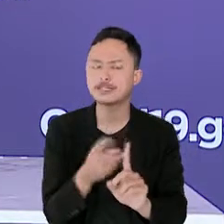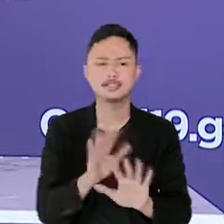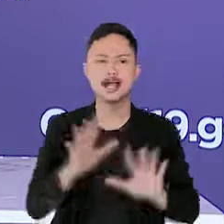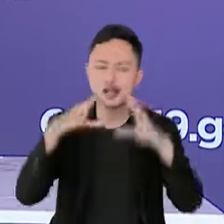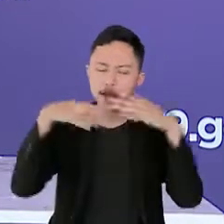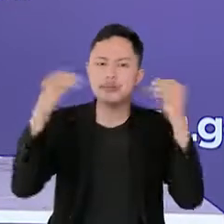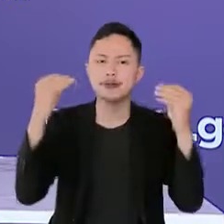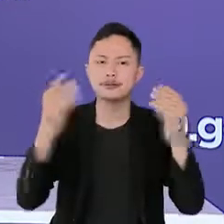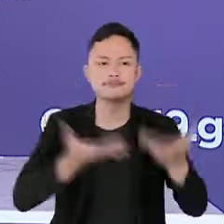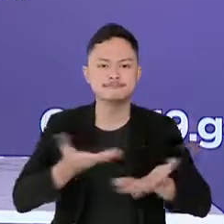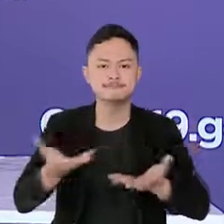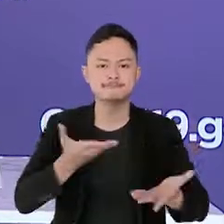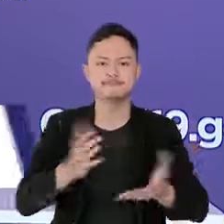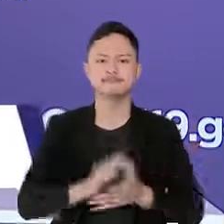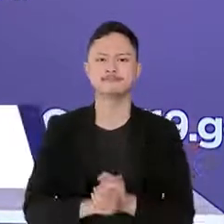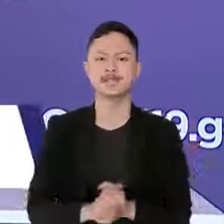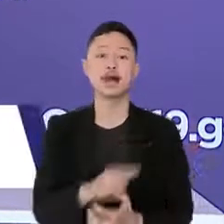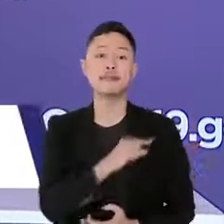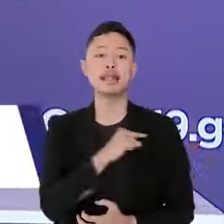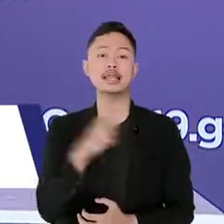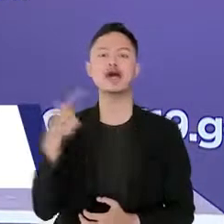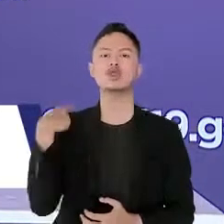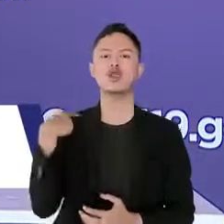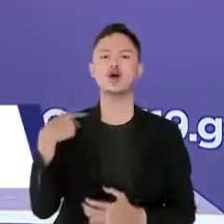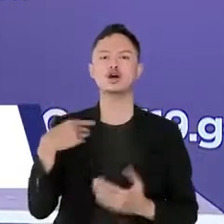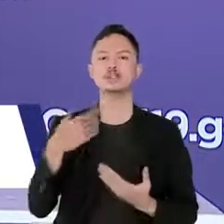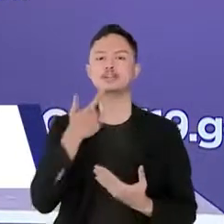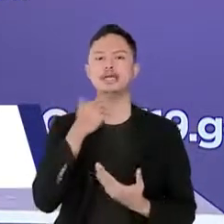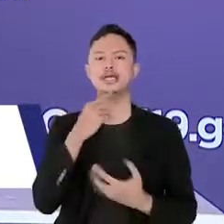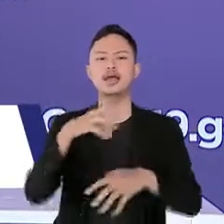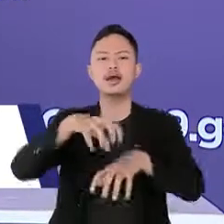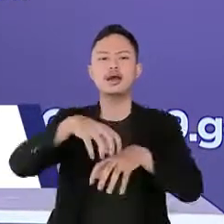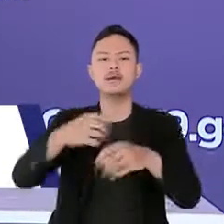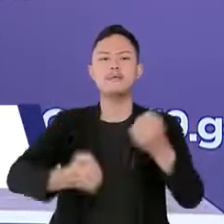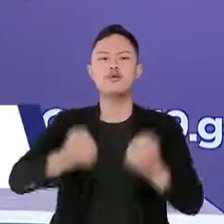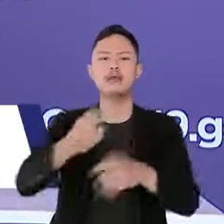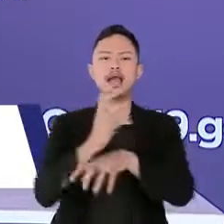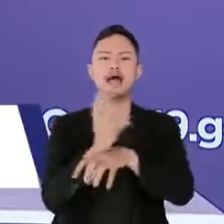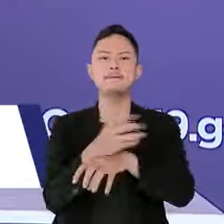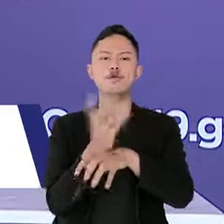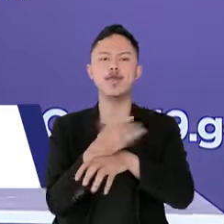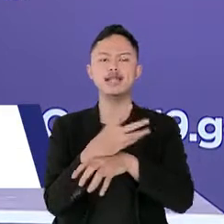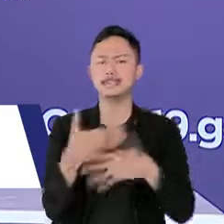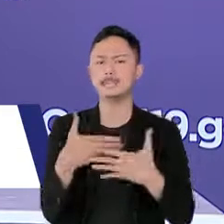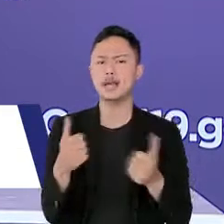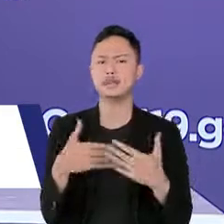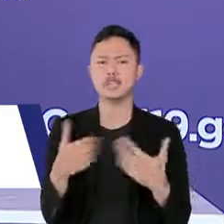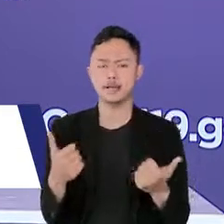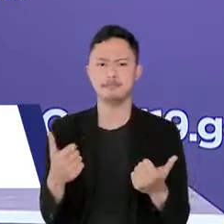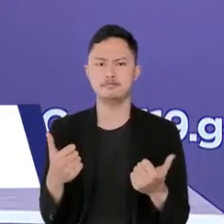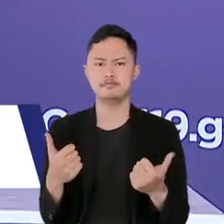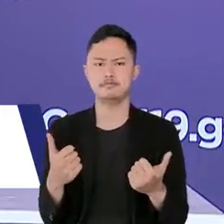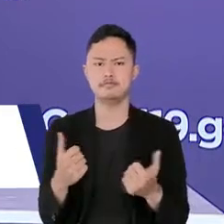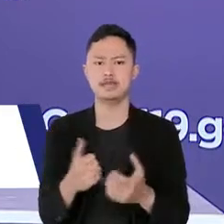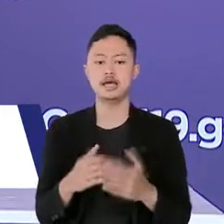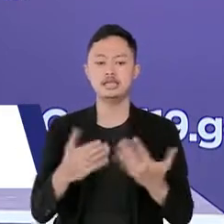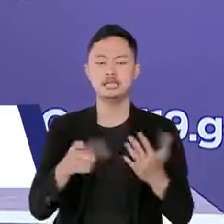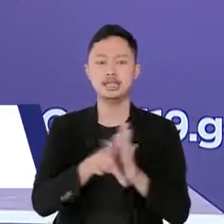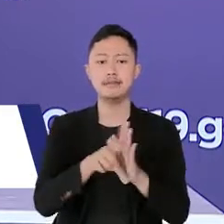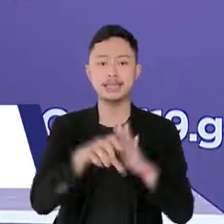kesehatan ambulans beserta tenaga kesehatan di sejumlah titik tertentu di dalam maupun di luar stadion